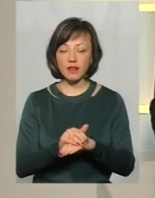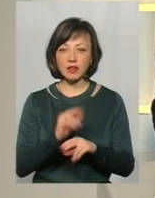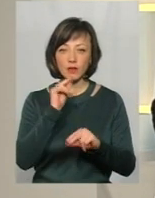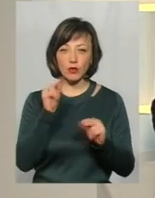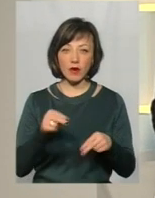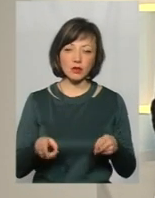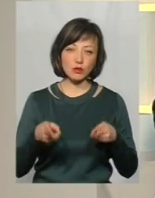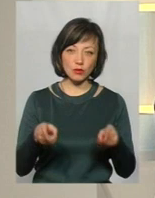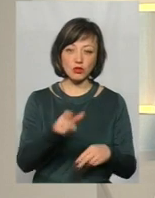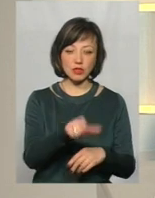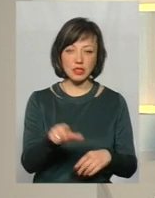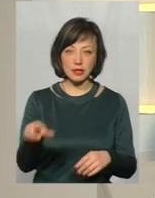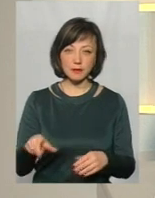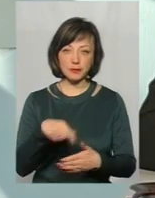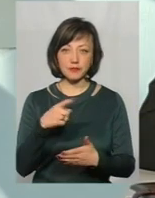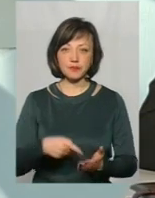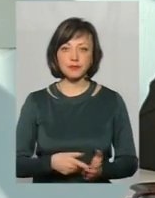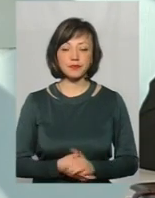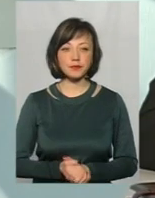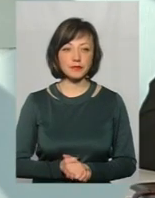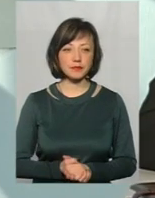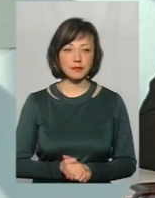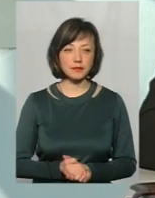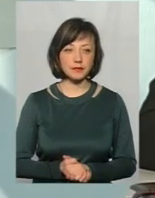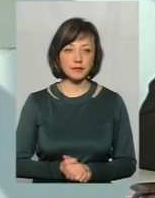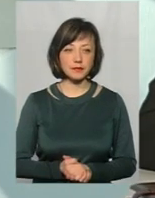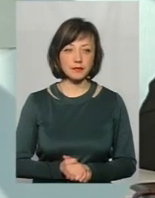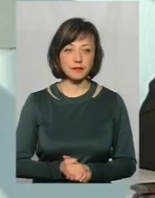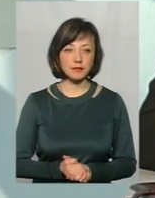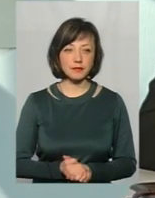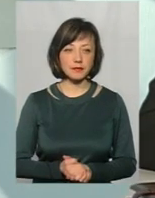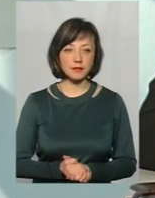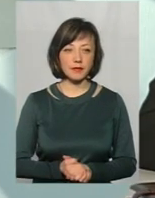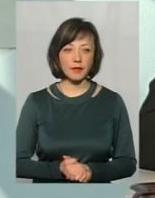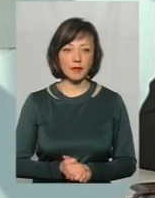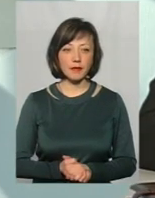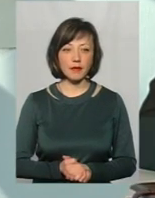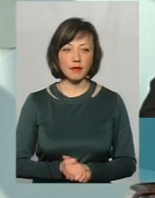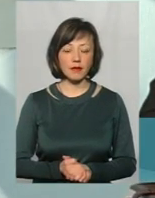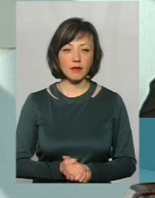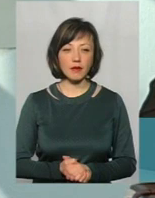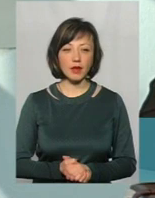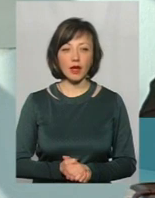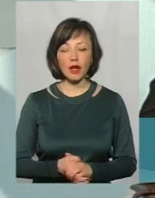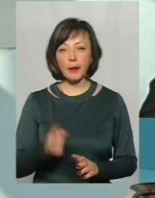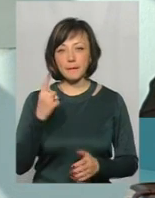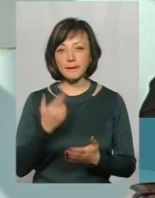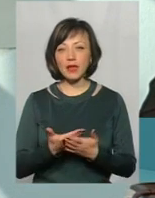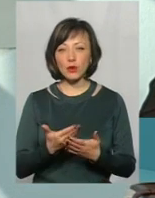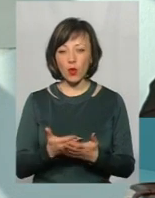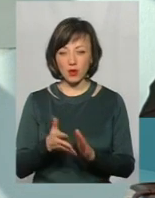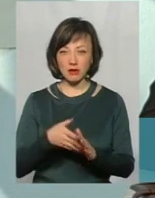В даному випадку підозра – це інша стадія трошки кримінального процесу.